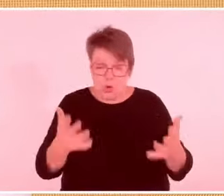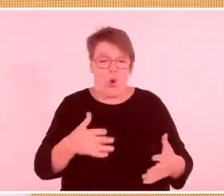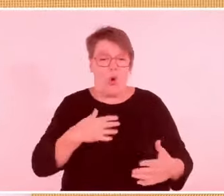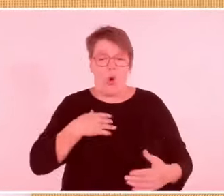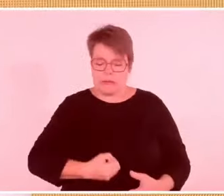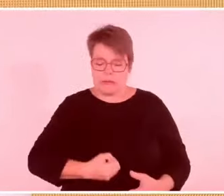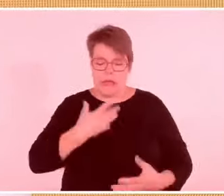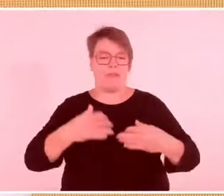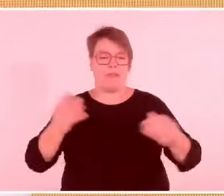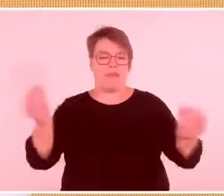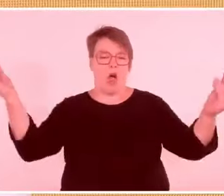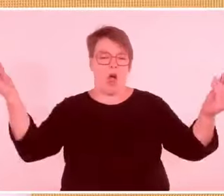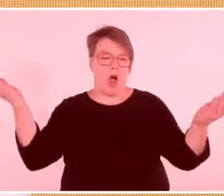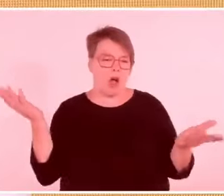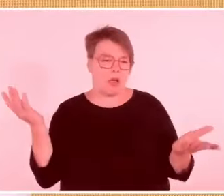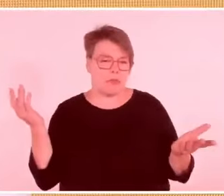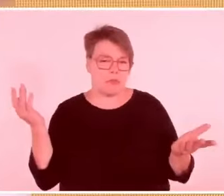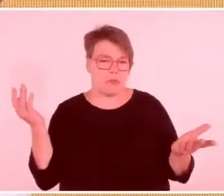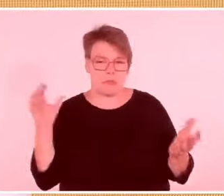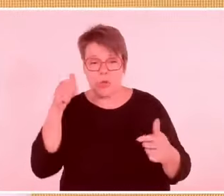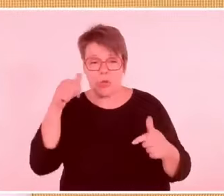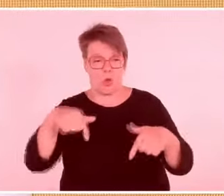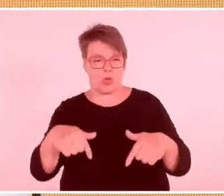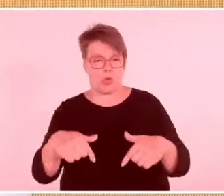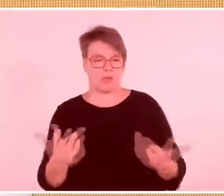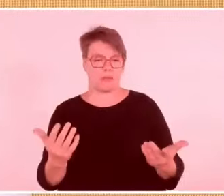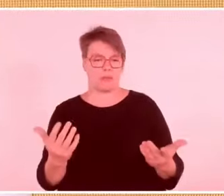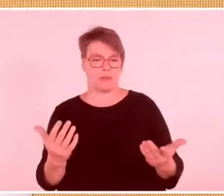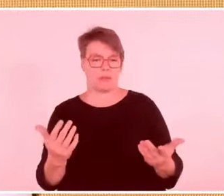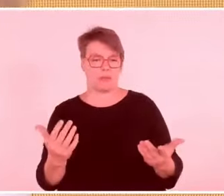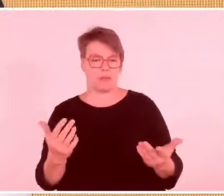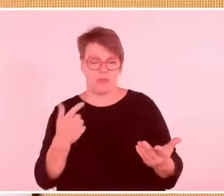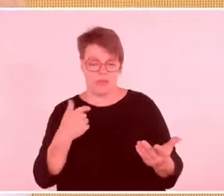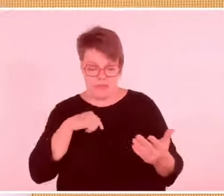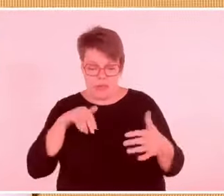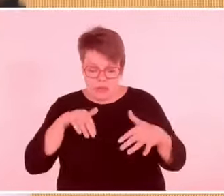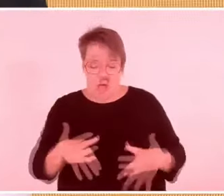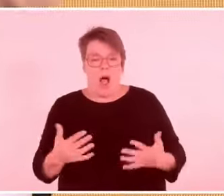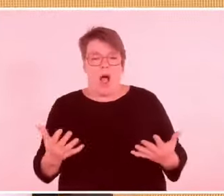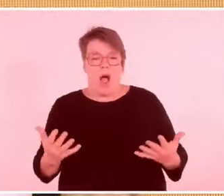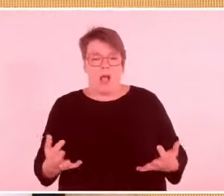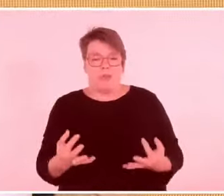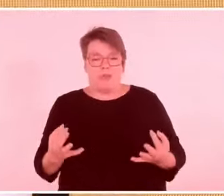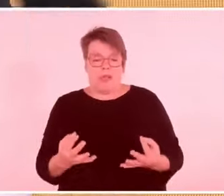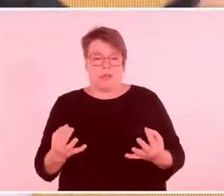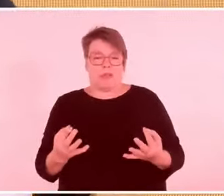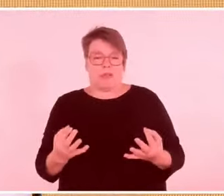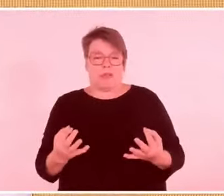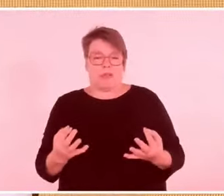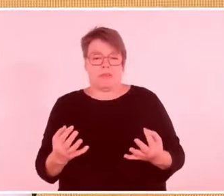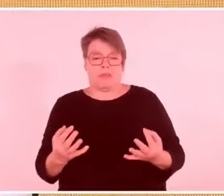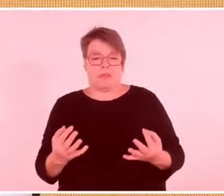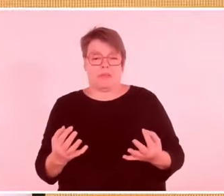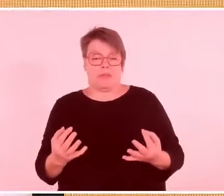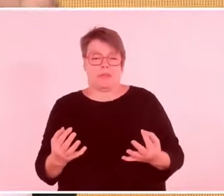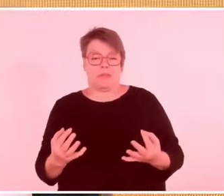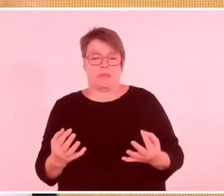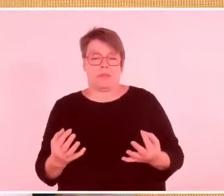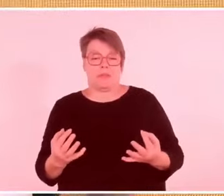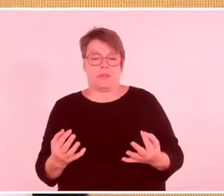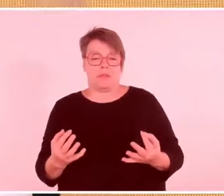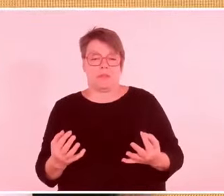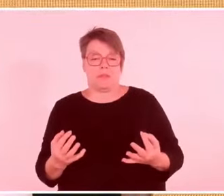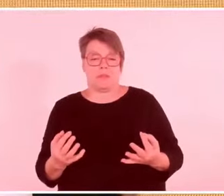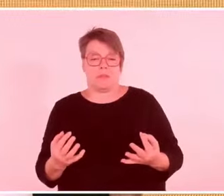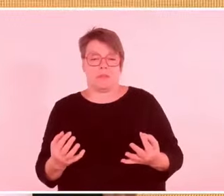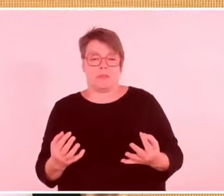wo wir etwas haben, was tatsächlich antisemitischer Zionismus ist. Wissen Sie, warum die europäische Rechte Israel